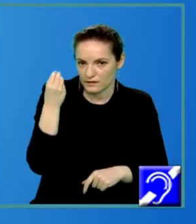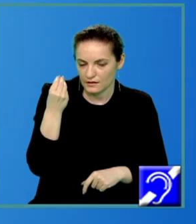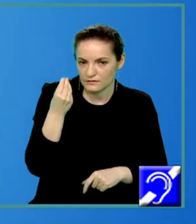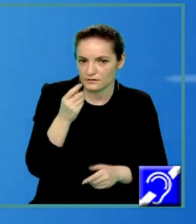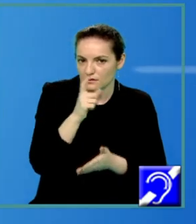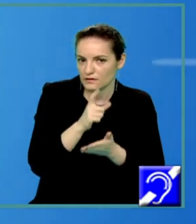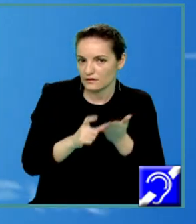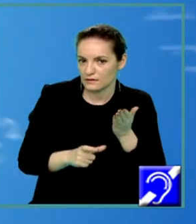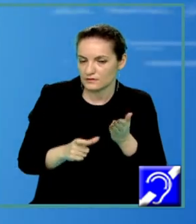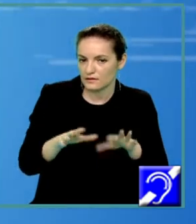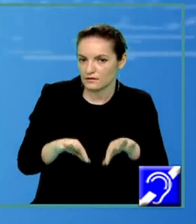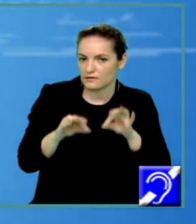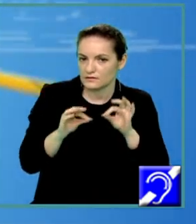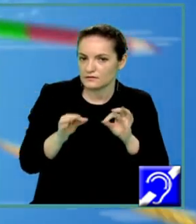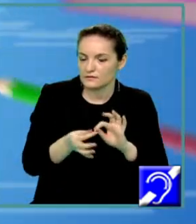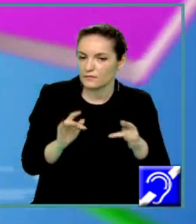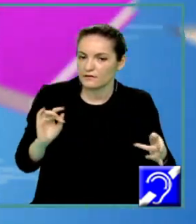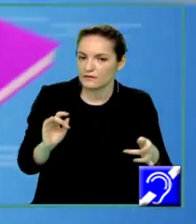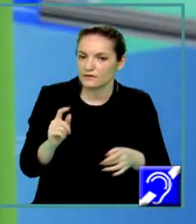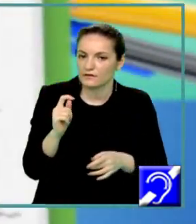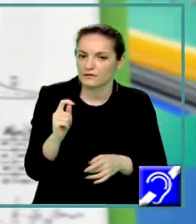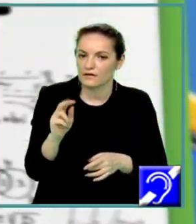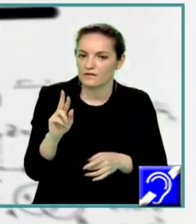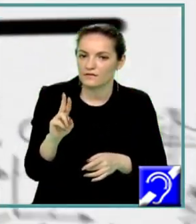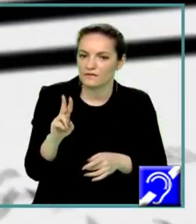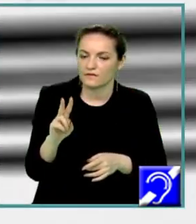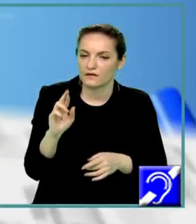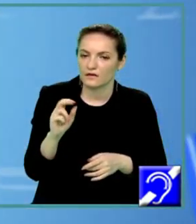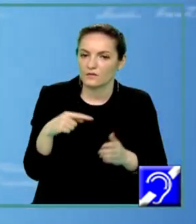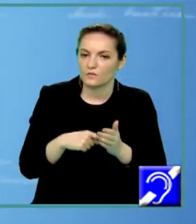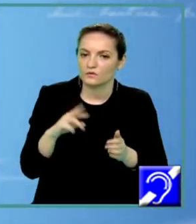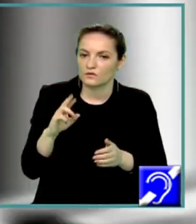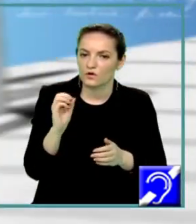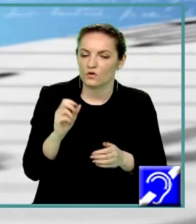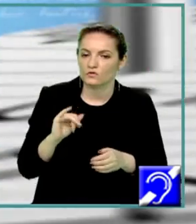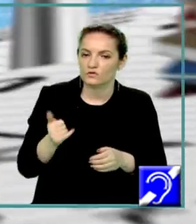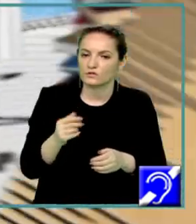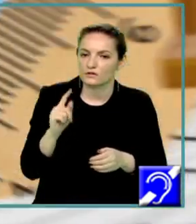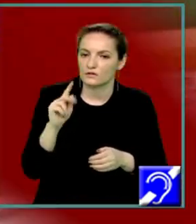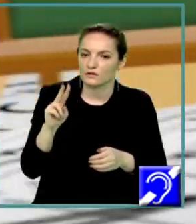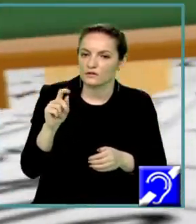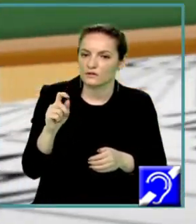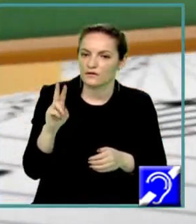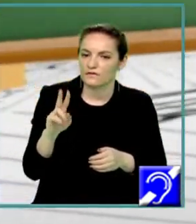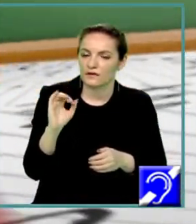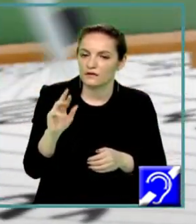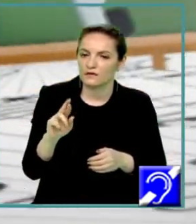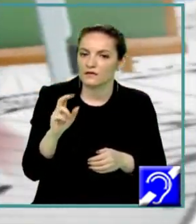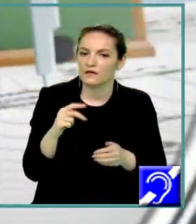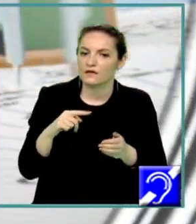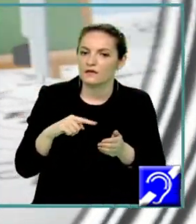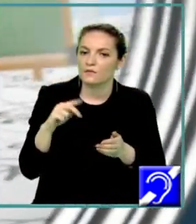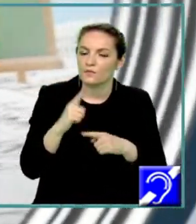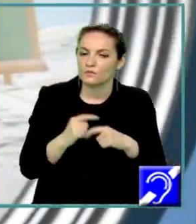vă stau la dispoziție pe site-urile tvr.ro și pe tvrplus.ro. Ne revedem în câteva minute. La 15.30,